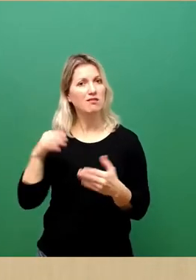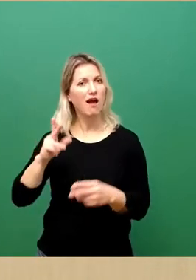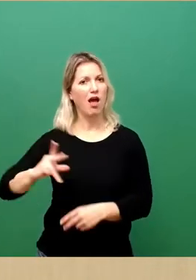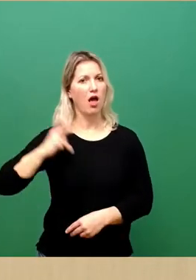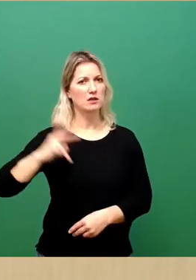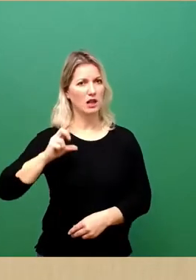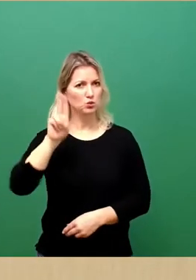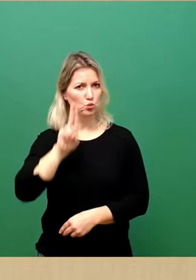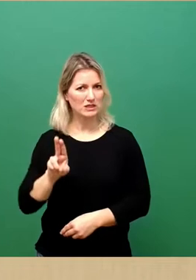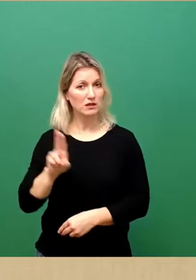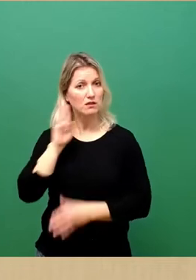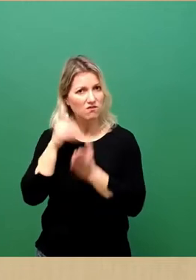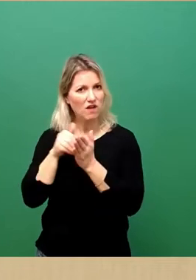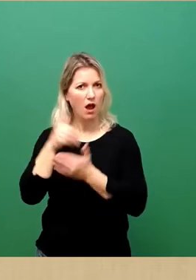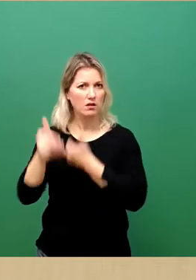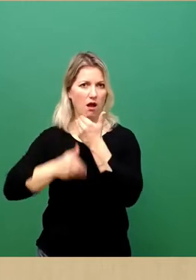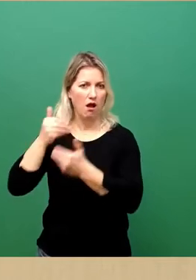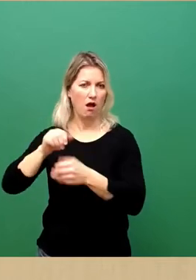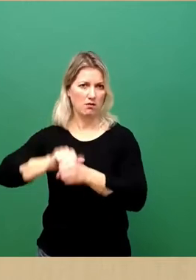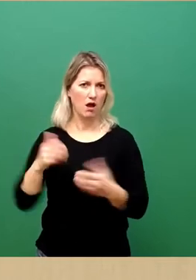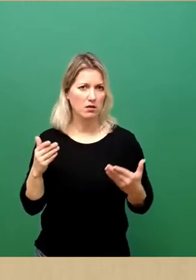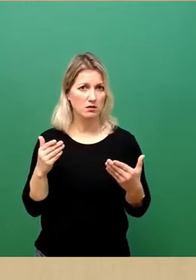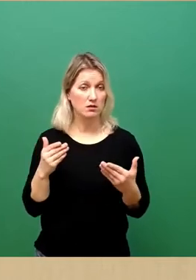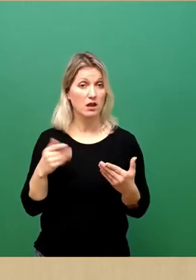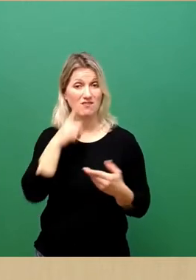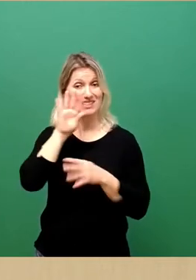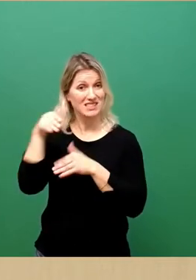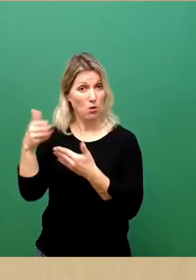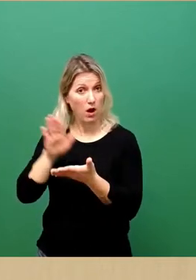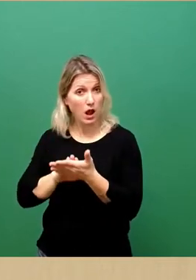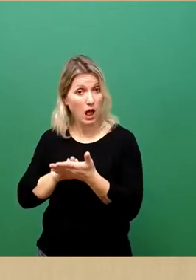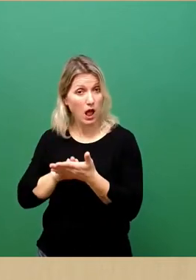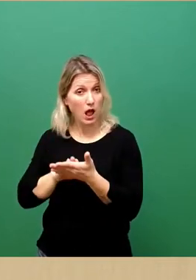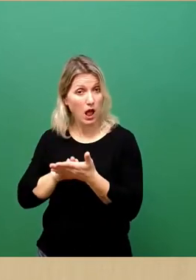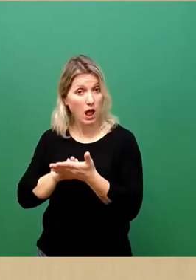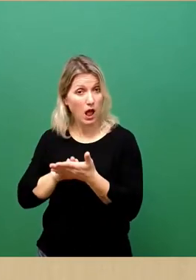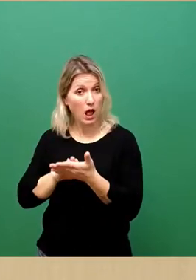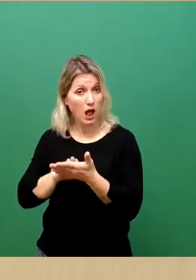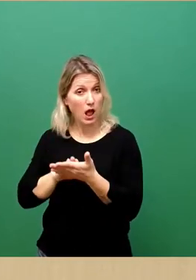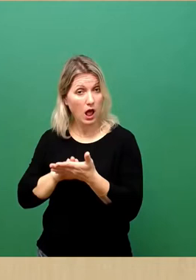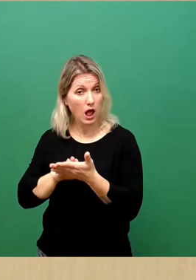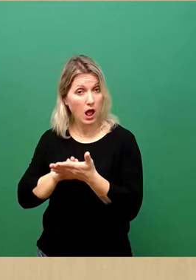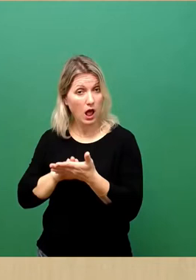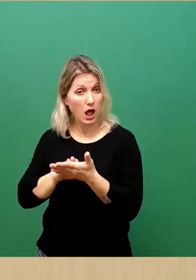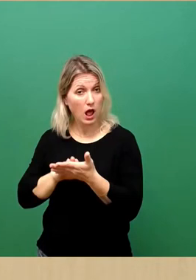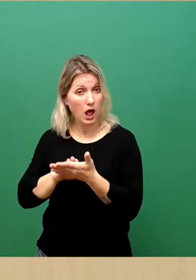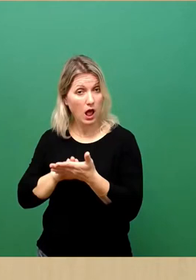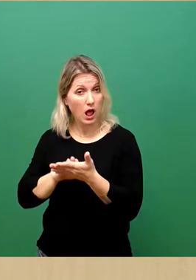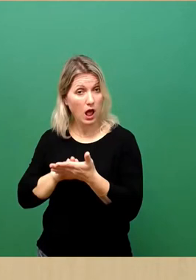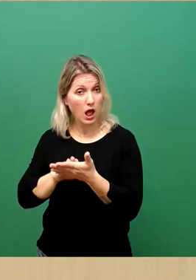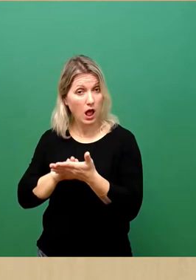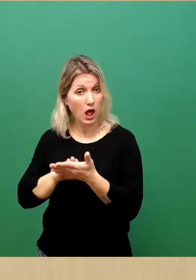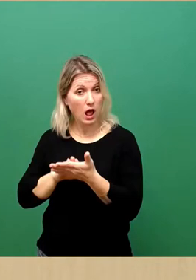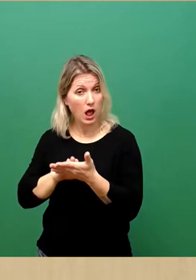weiter betreiben, wovon ja auch die Landeshauptstadt Dresden profitiert. Lassen Sie uns also heute ein positives